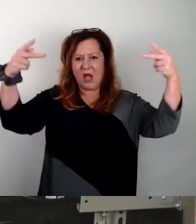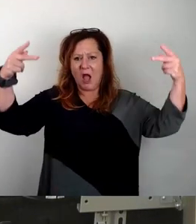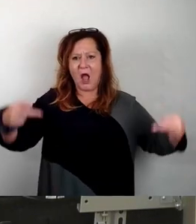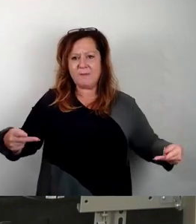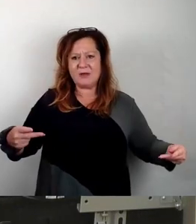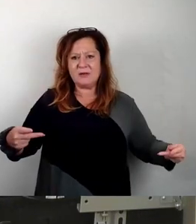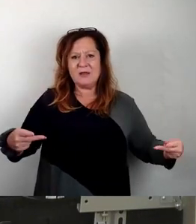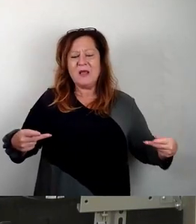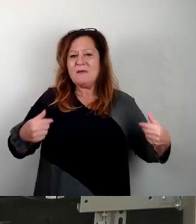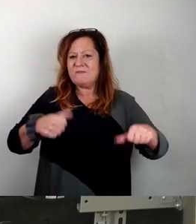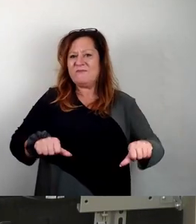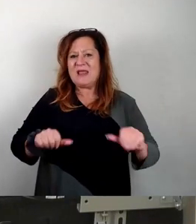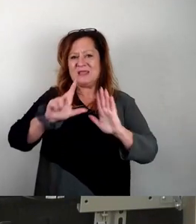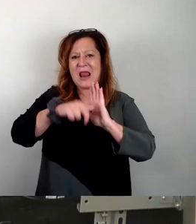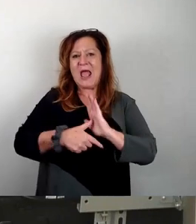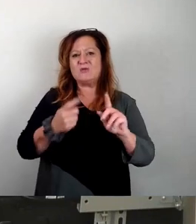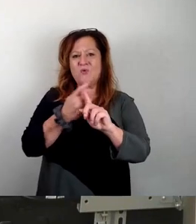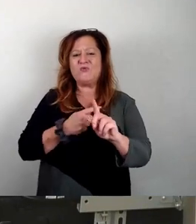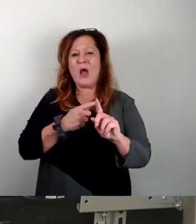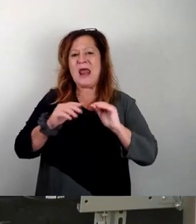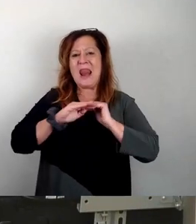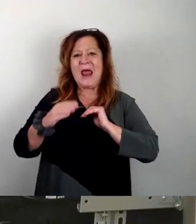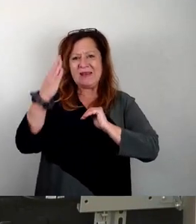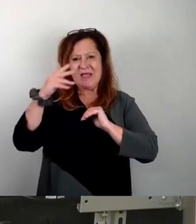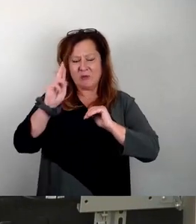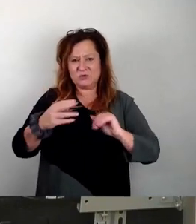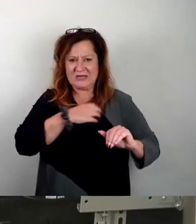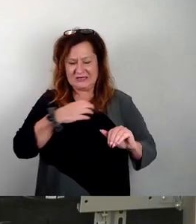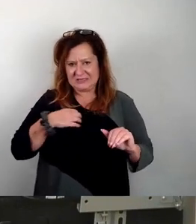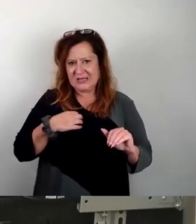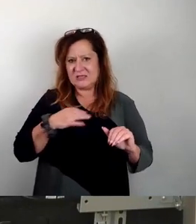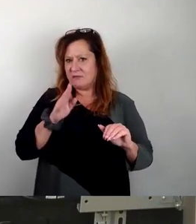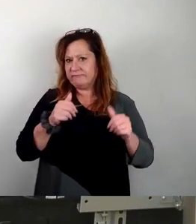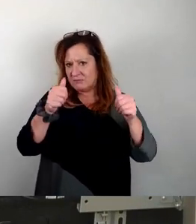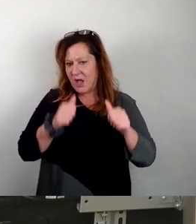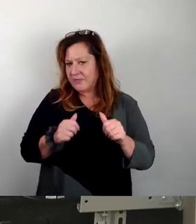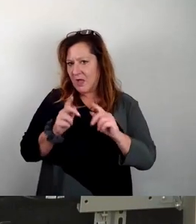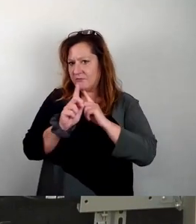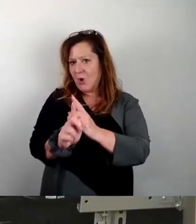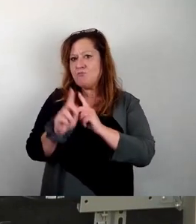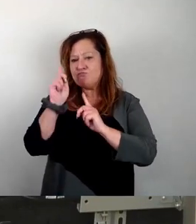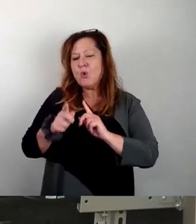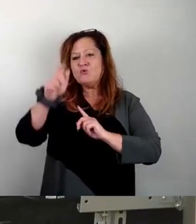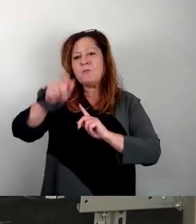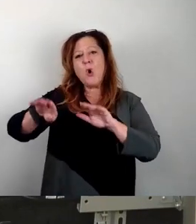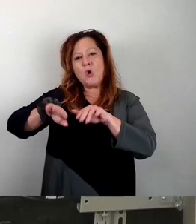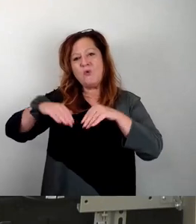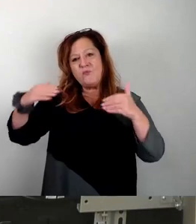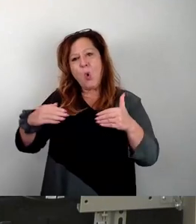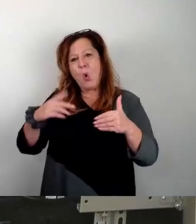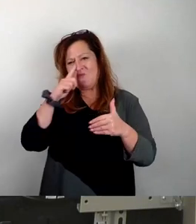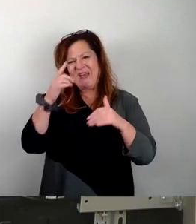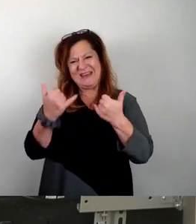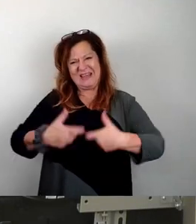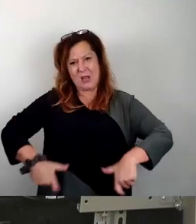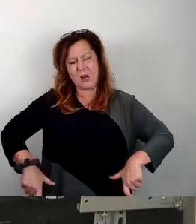Landeshauptstadt Dresden sprechen. Wenn man der Systematik dieses Antrags folgt, dann müsste man eigentlich auch ein Bürgerforum machen, wenn man plant, eine Kita zu bauen, weil